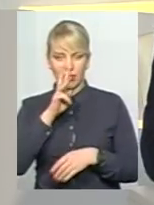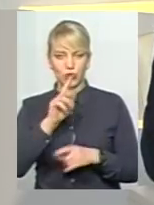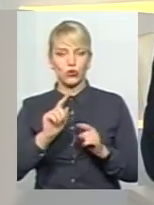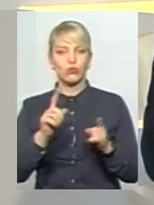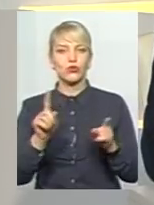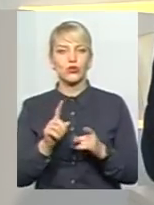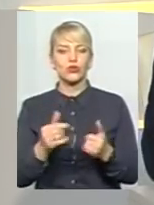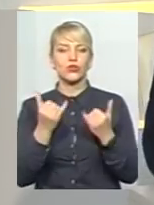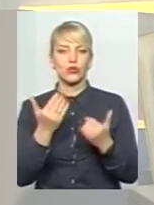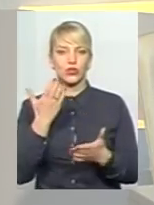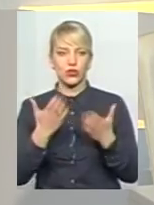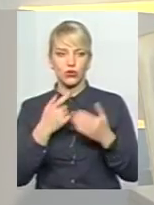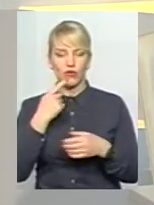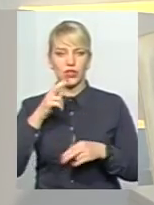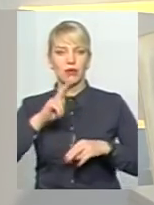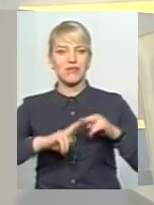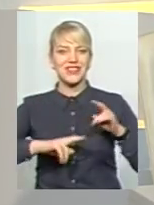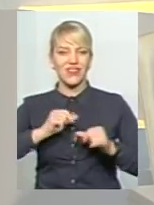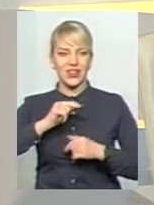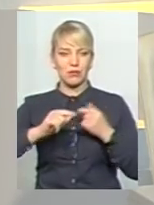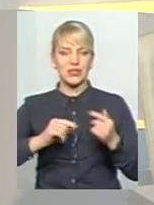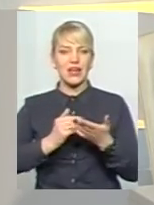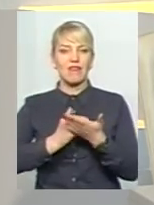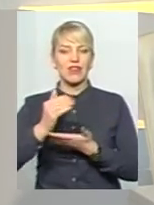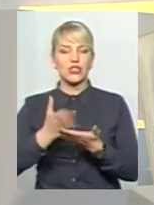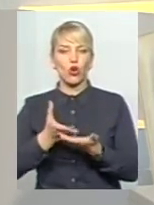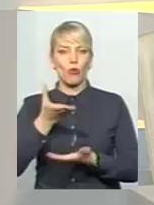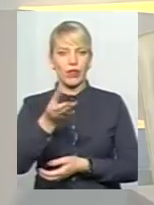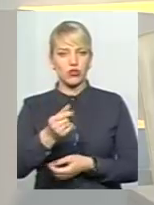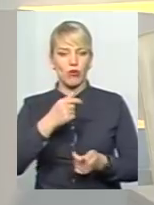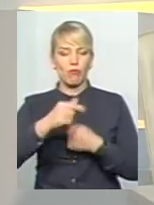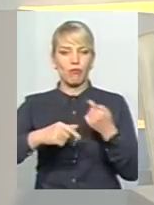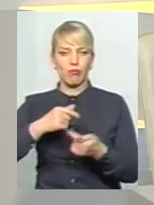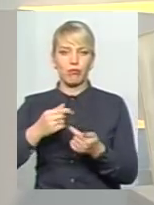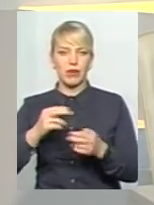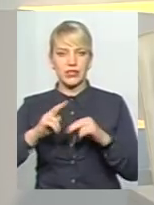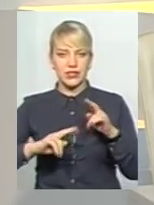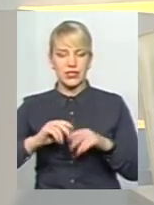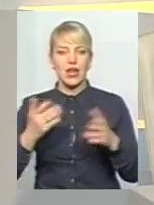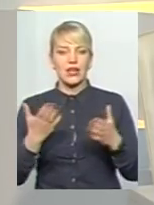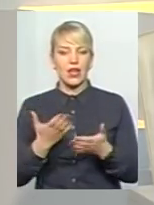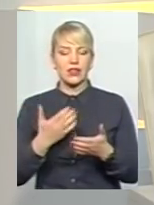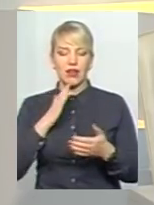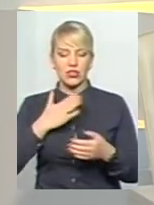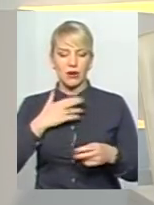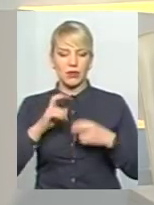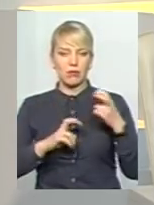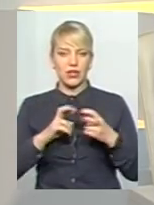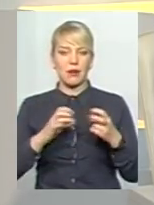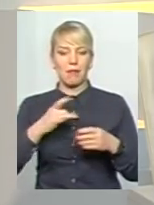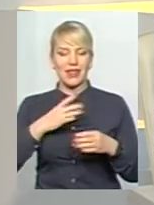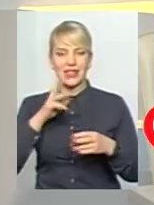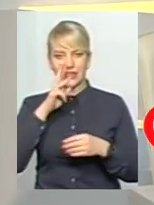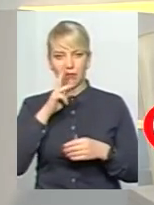сьогодні навіть, якщо взяти будівельний бізнес, високооплачуваний будівельний бізнес, наші підприємства, які платять білу зароблату 12